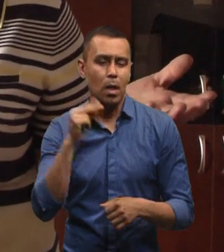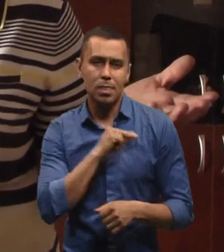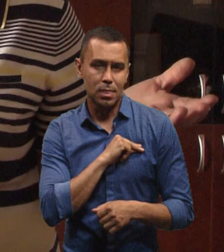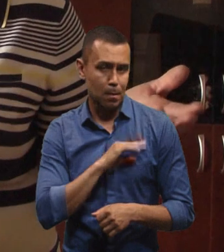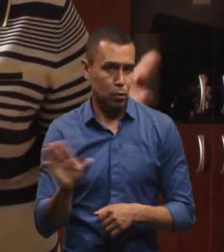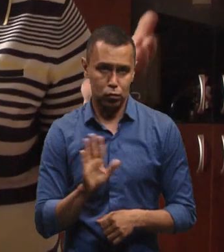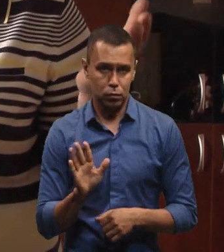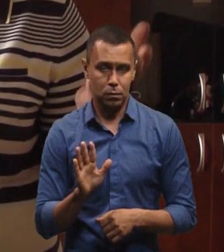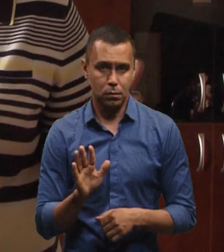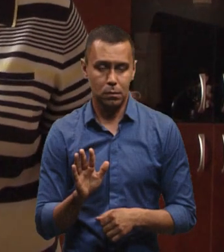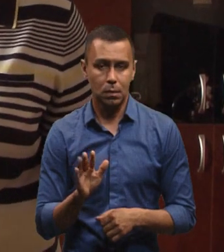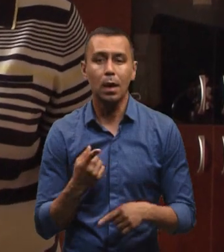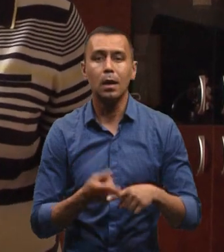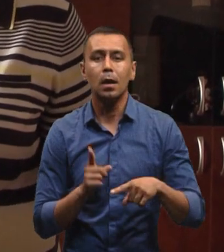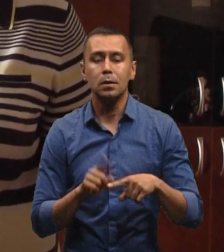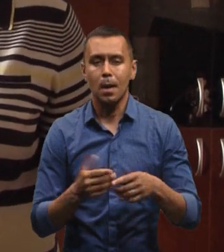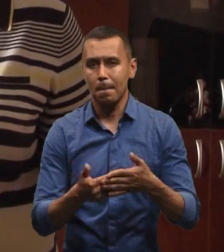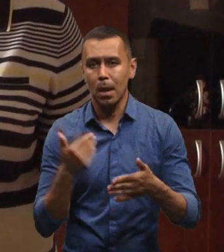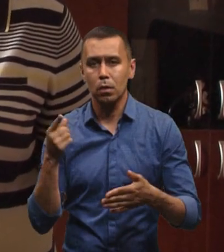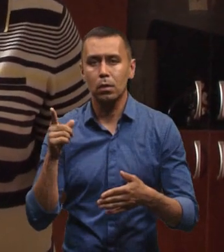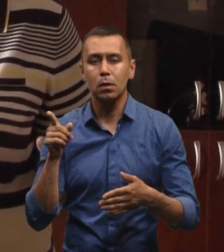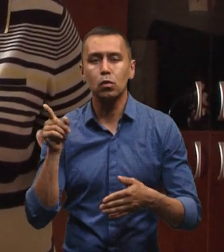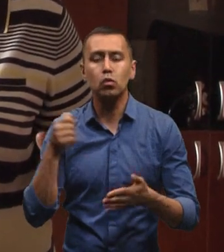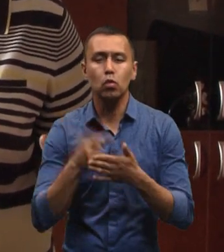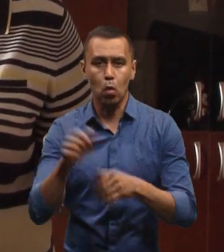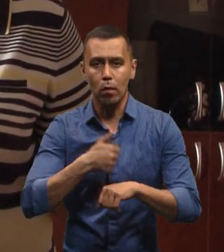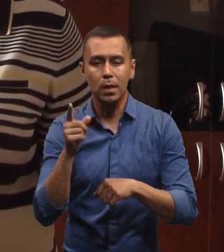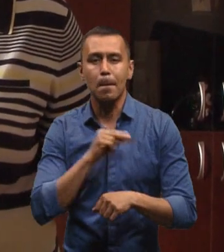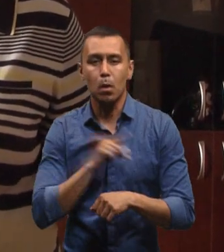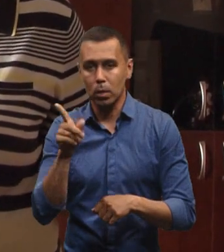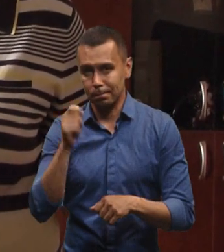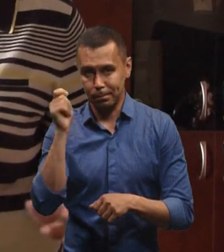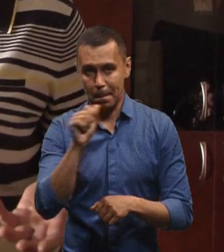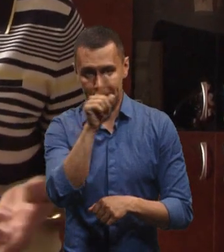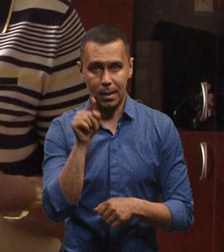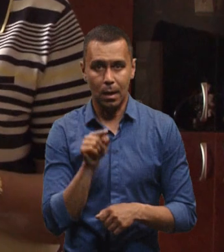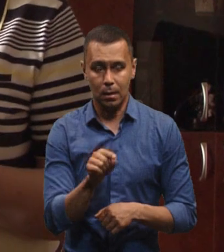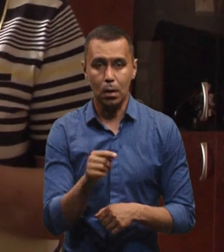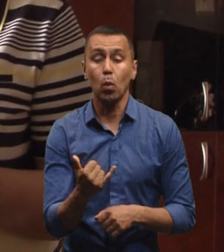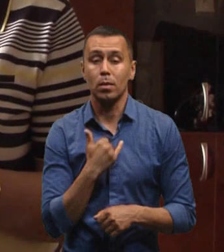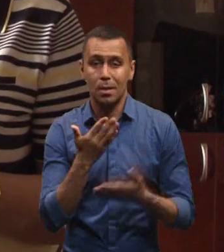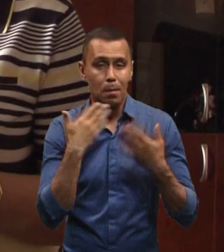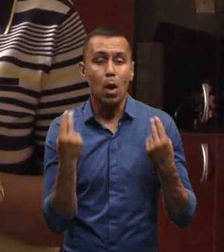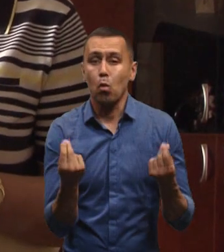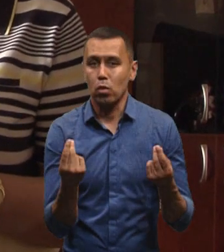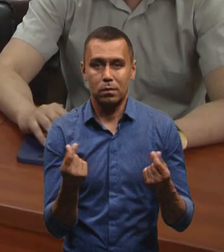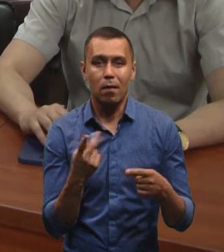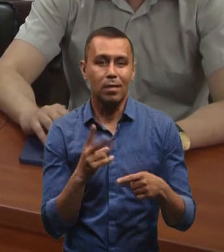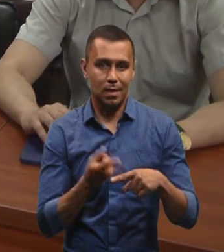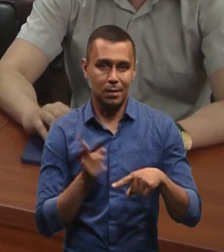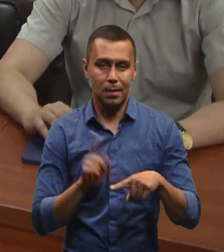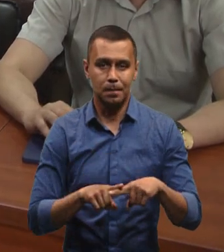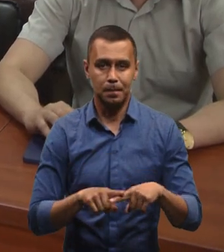працюють. Це до того голови, який там працював, можете задати питання. Але в нас немає коштів на це.